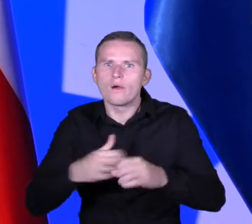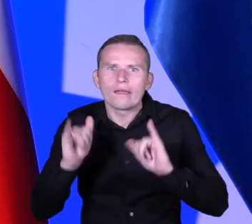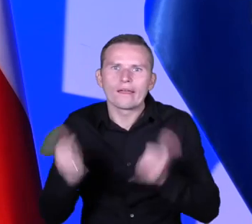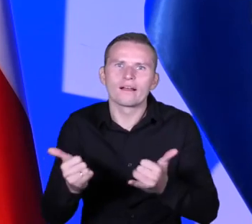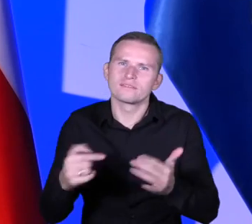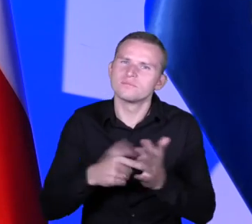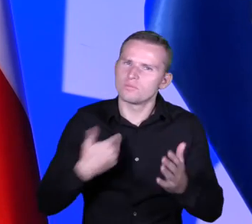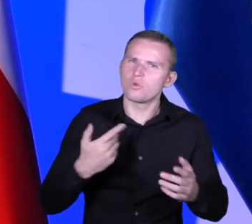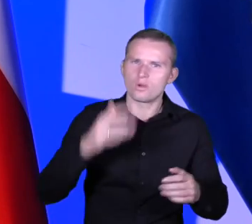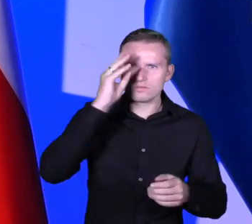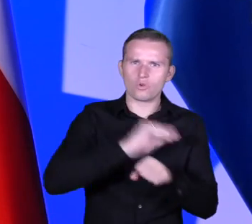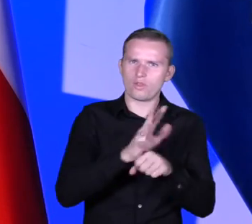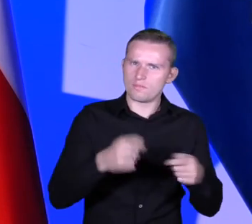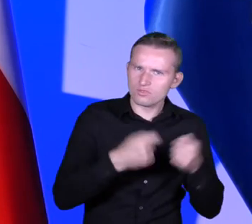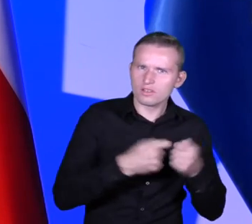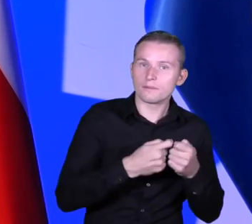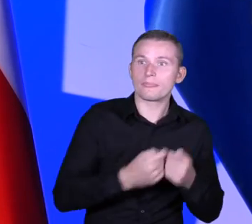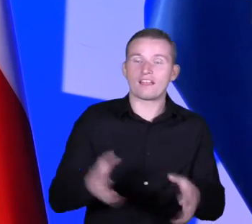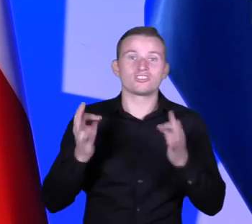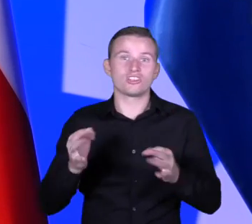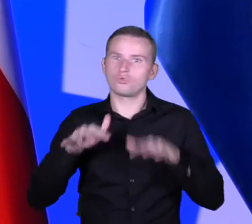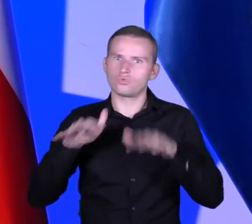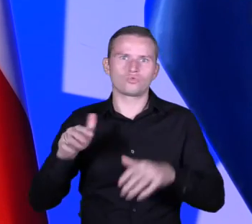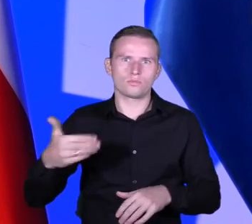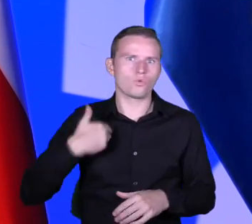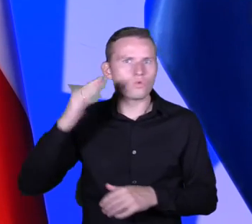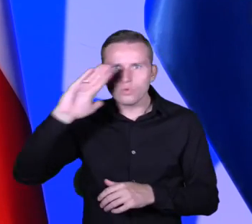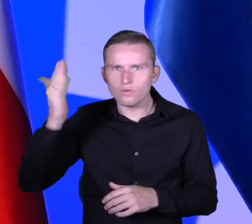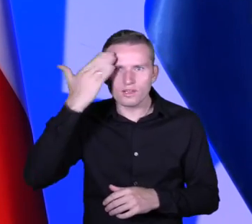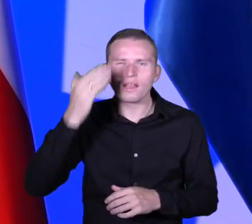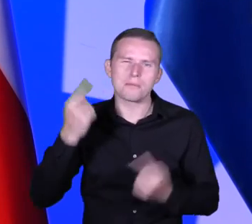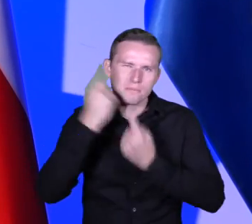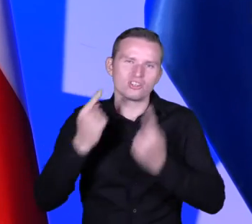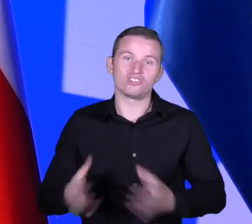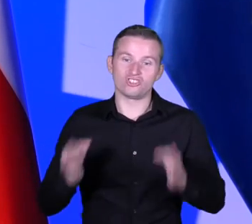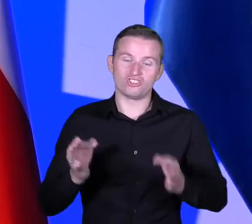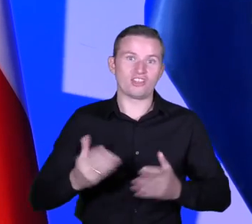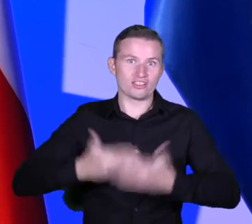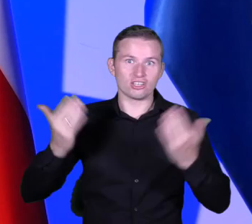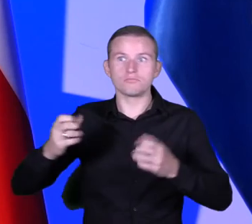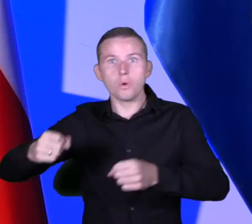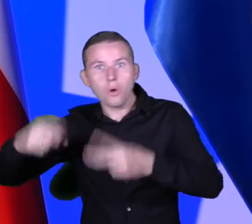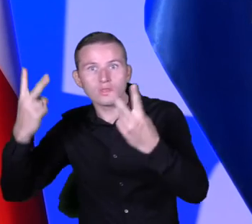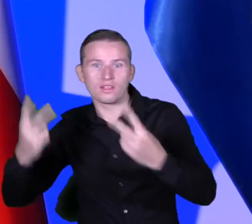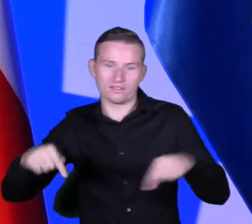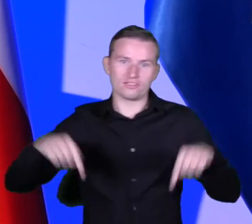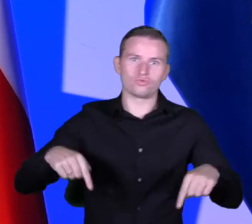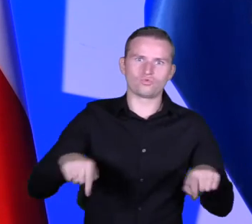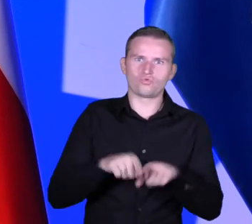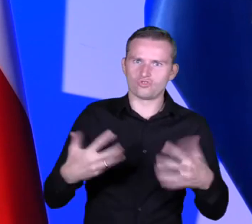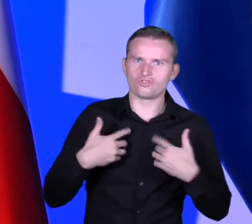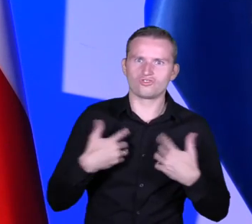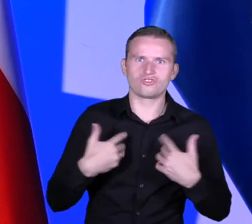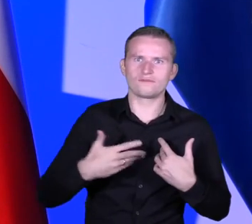nauczyliśmy, czego dowiedzieliśmy się o kompetencjach proinnowacyjnych. Mam nadzieję, że dla państwa ten dzień i online, i offline będzie przynajmniej tak